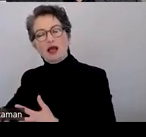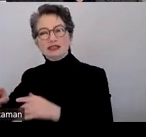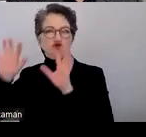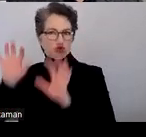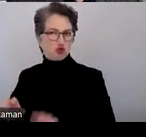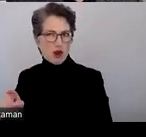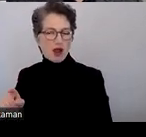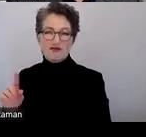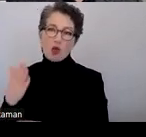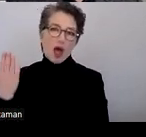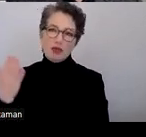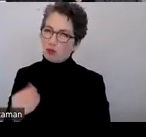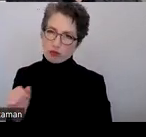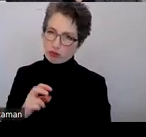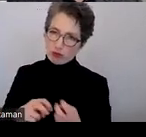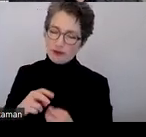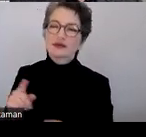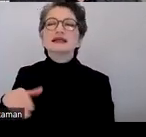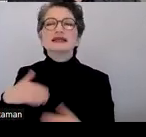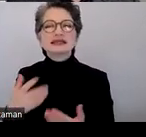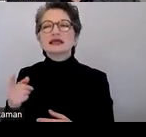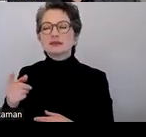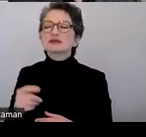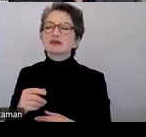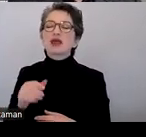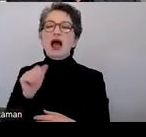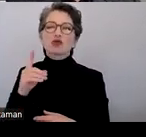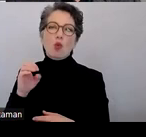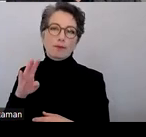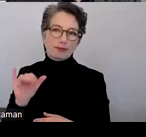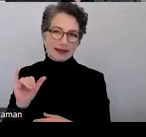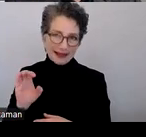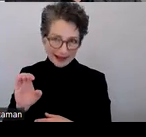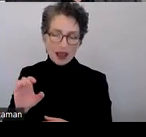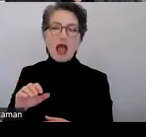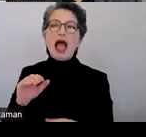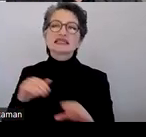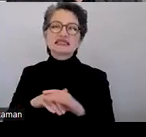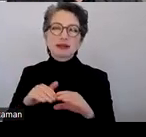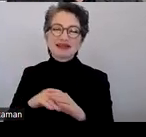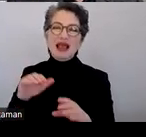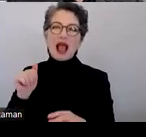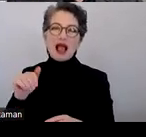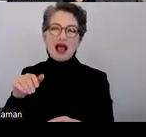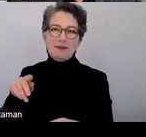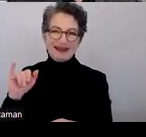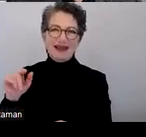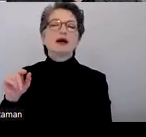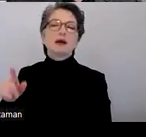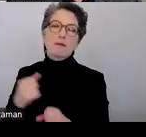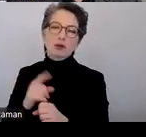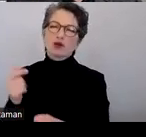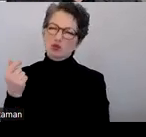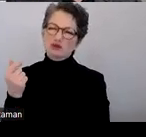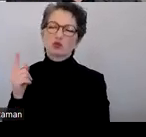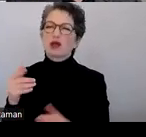Adobe Accessibility API relativ gut, aber es ist erstens kostenpflichtig und zweitens auch nicht